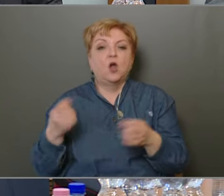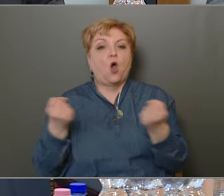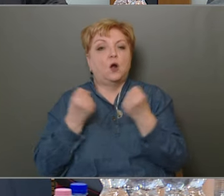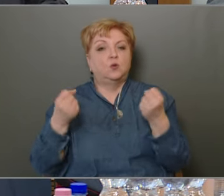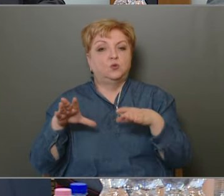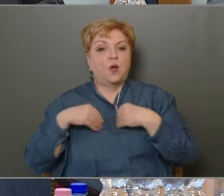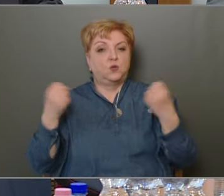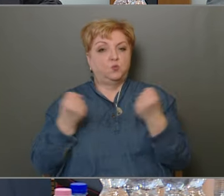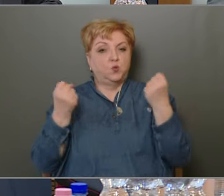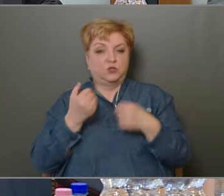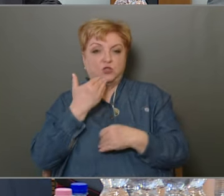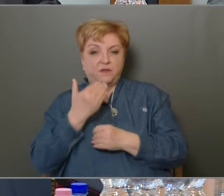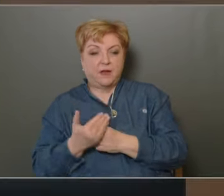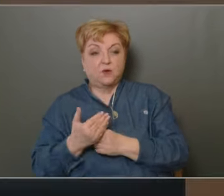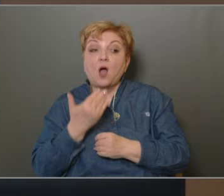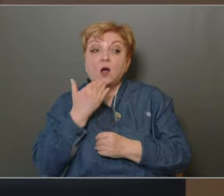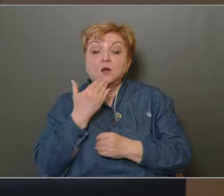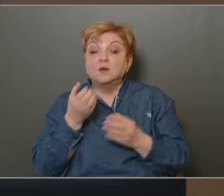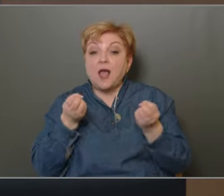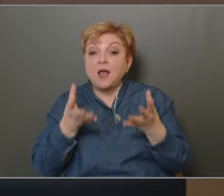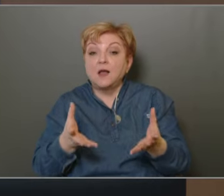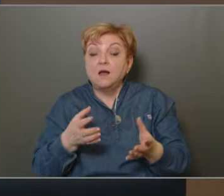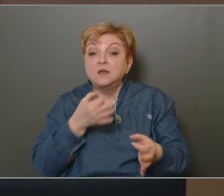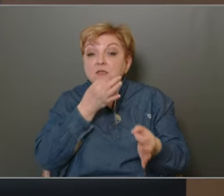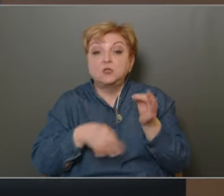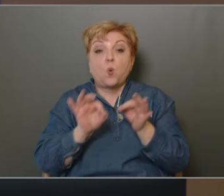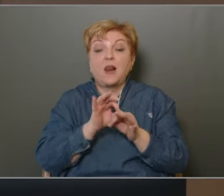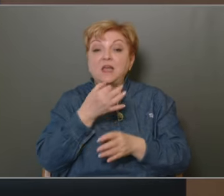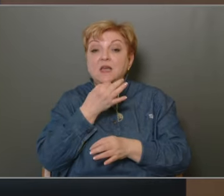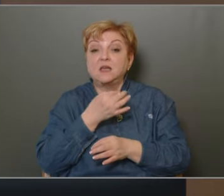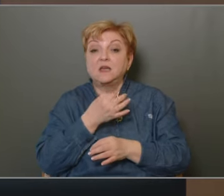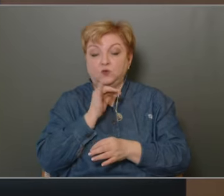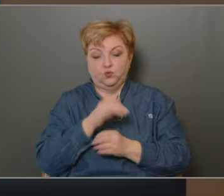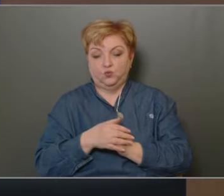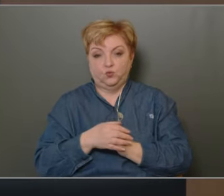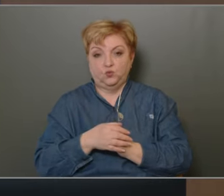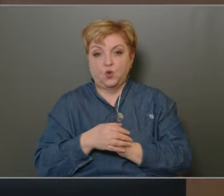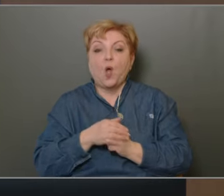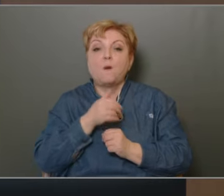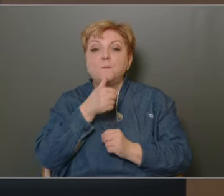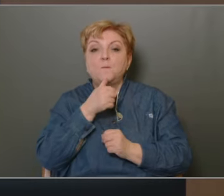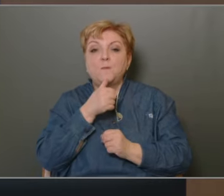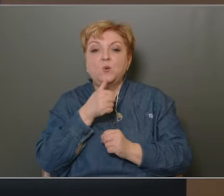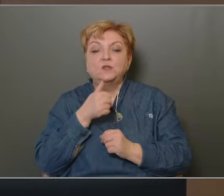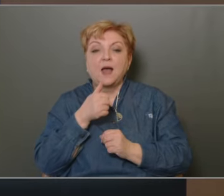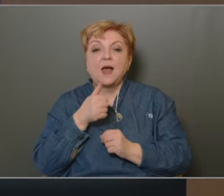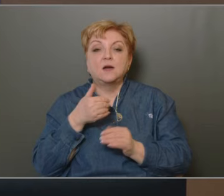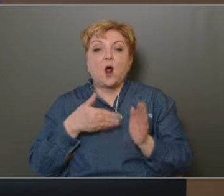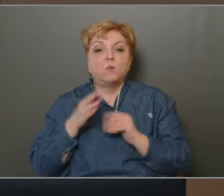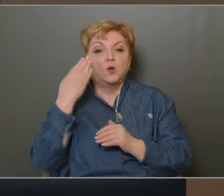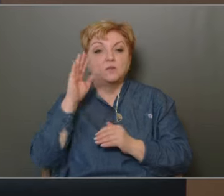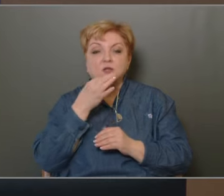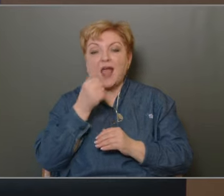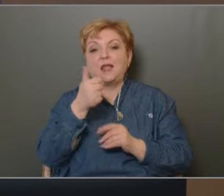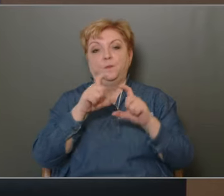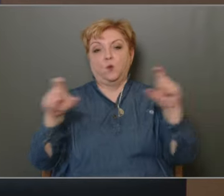kívánok Kérdezem a előterjesztőket, hogy van-e szóbeli kiegészítés? Nincsen? Pukner Alpogármester úrja a szó Köszönöm